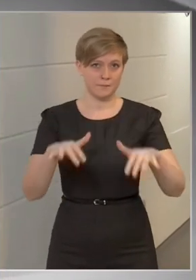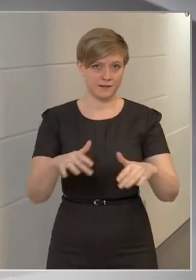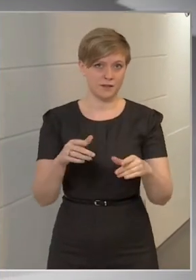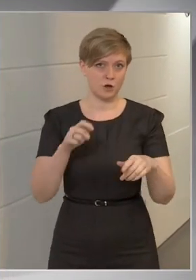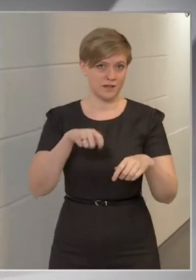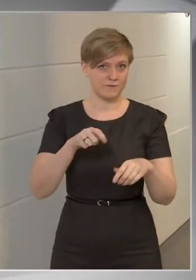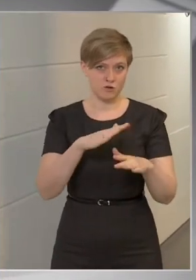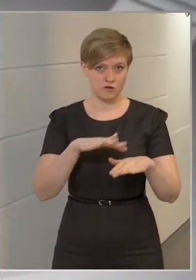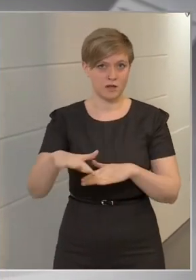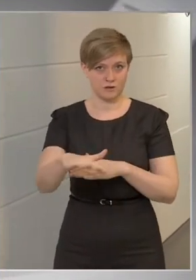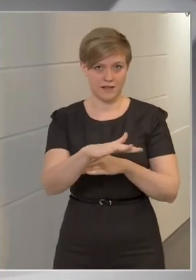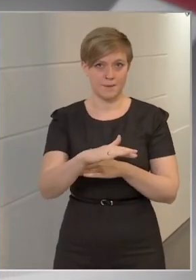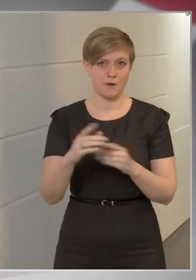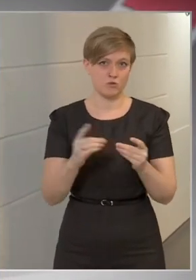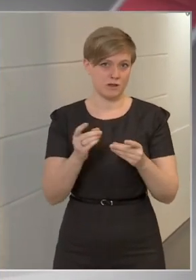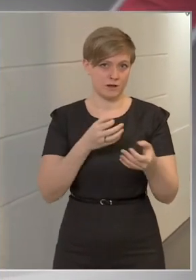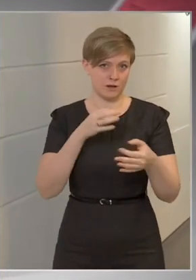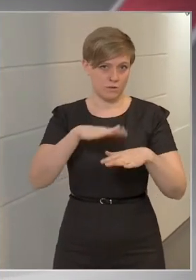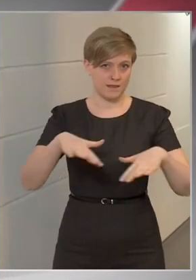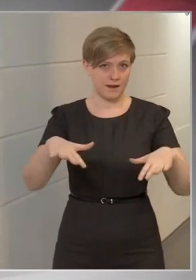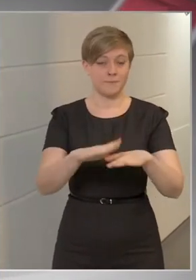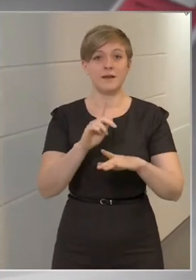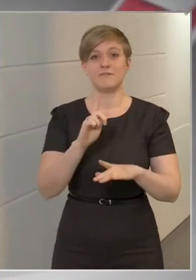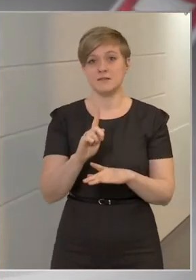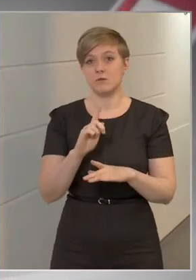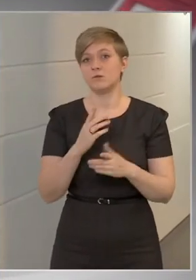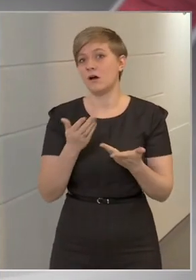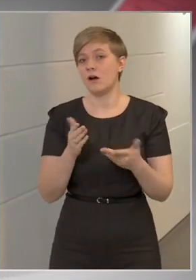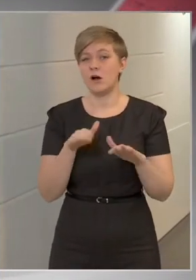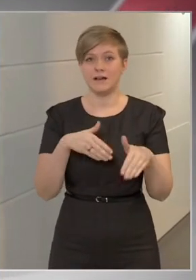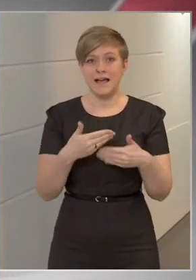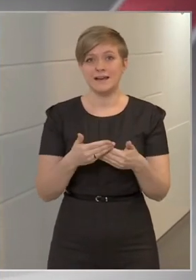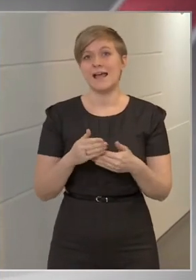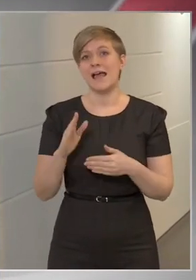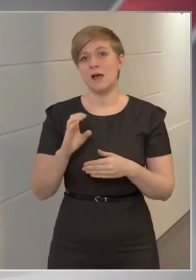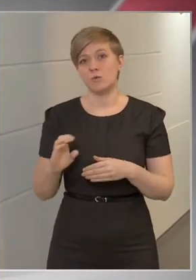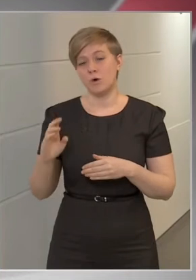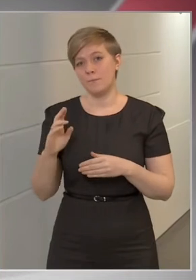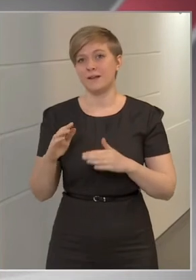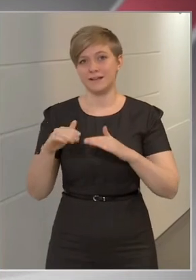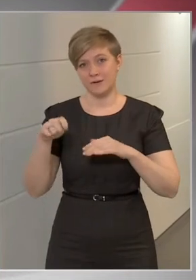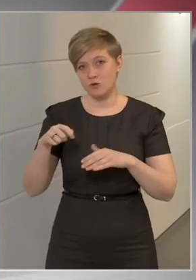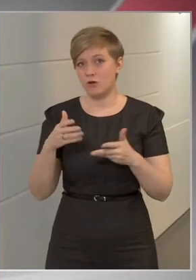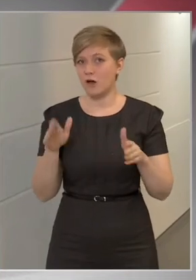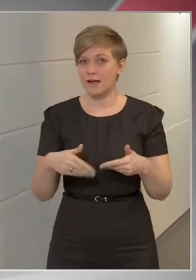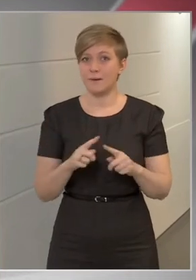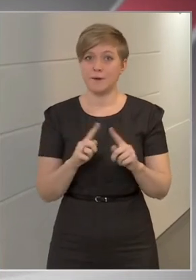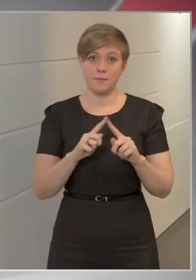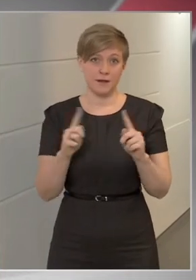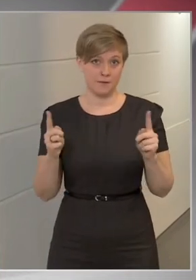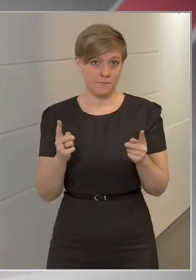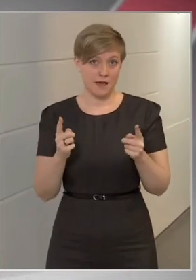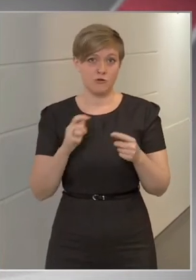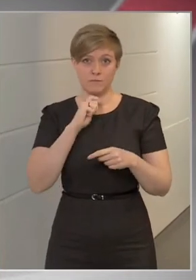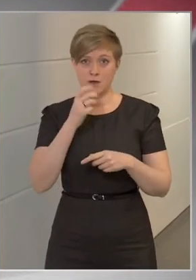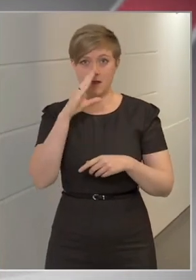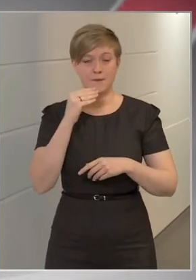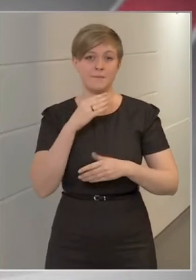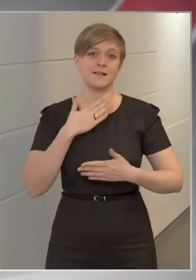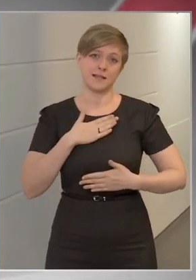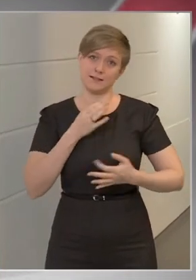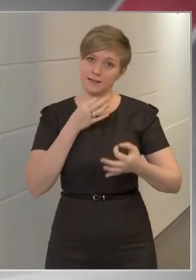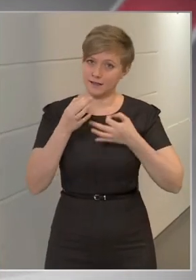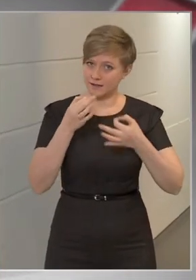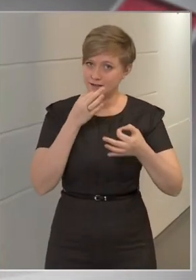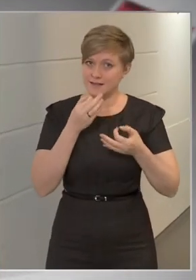a terepe a kérdésekre, viszont hogyha akár egy európai parlamenti képviselő, akár bármelyik más magyar ember szeretne